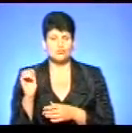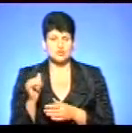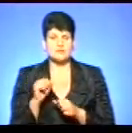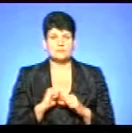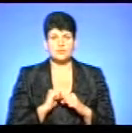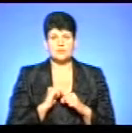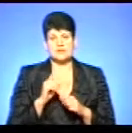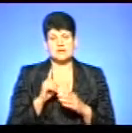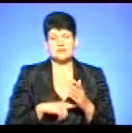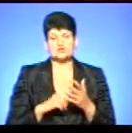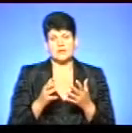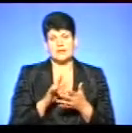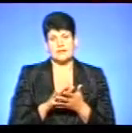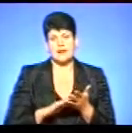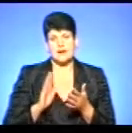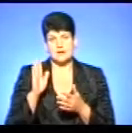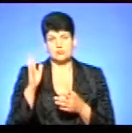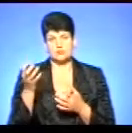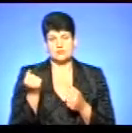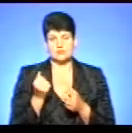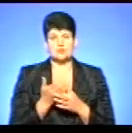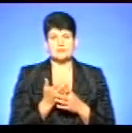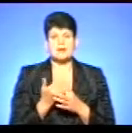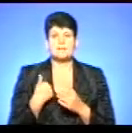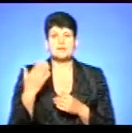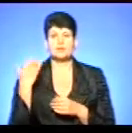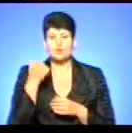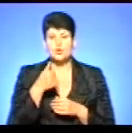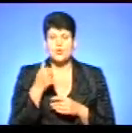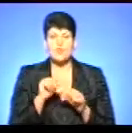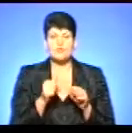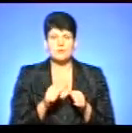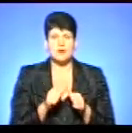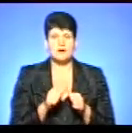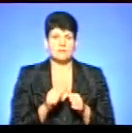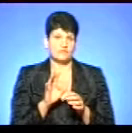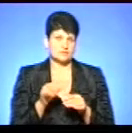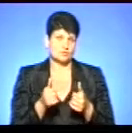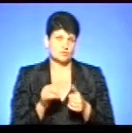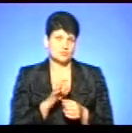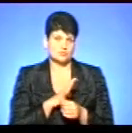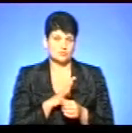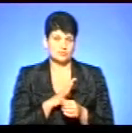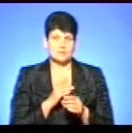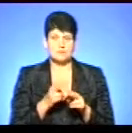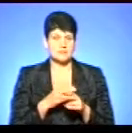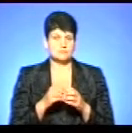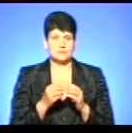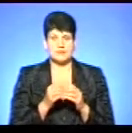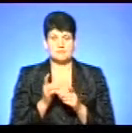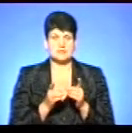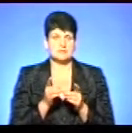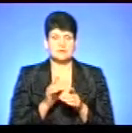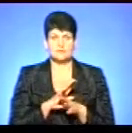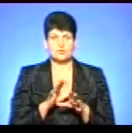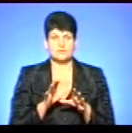надалі отримуватиме субсидію. Я минулого року оформляв тусідом, без проблем. Не відбулось ніяких змін. В